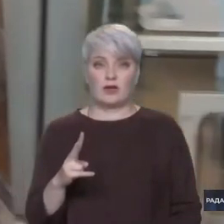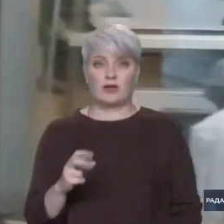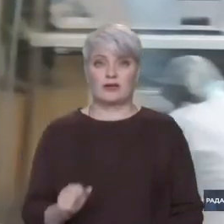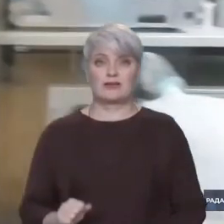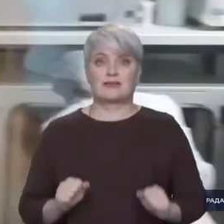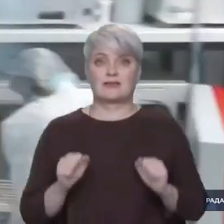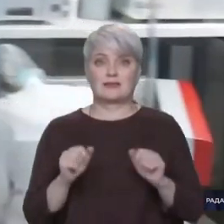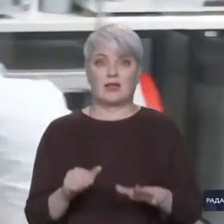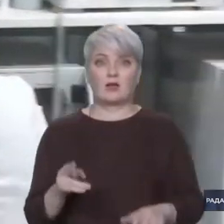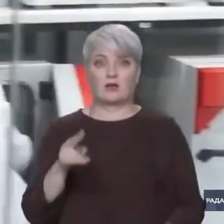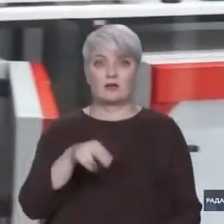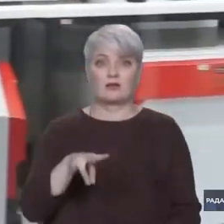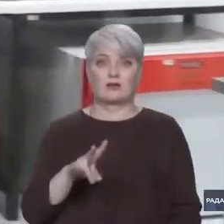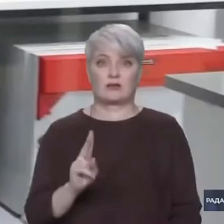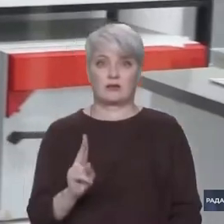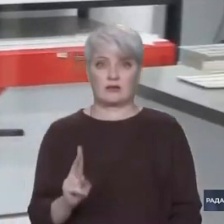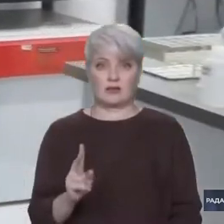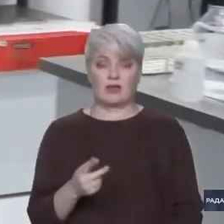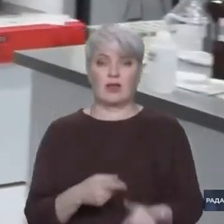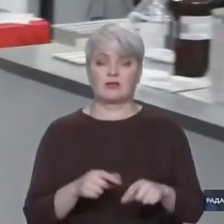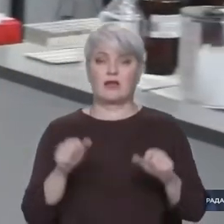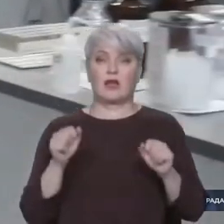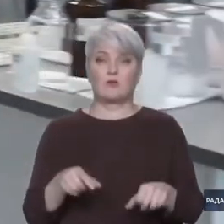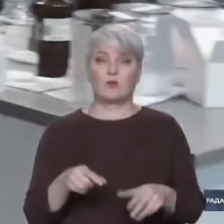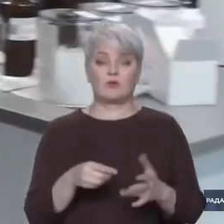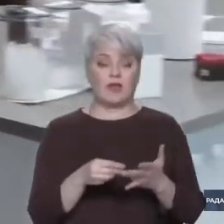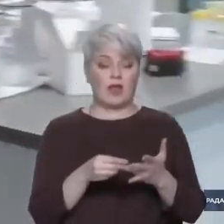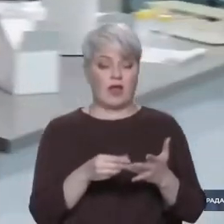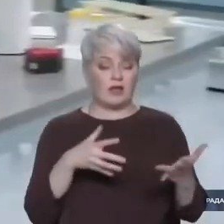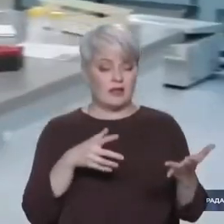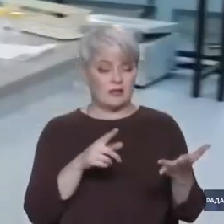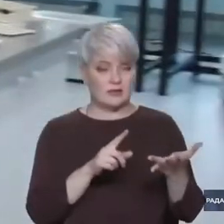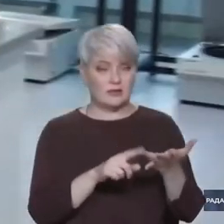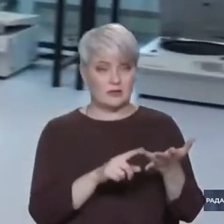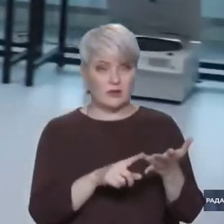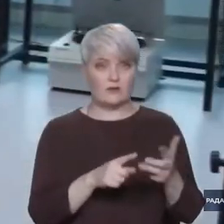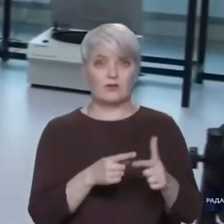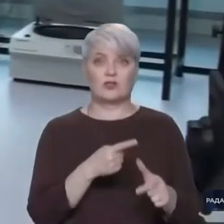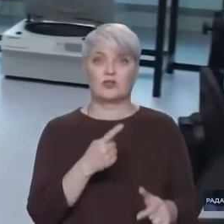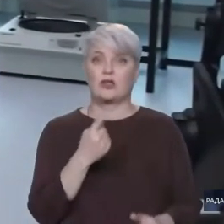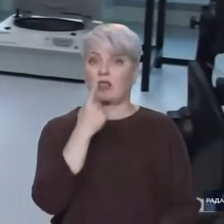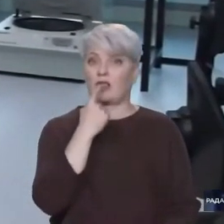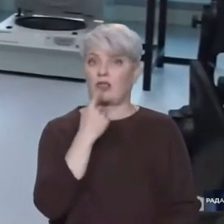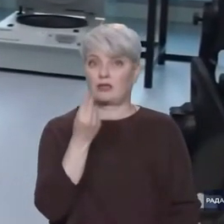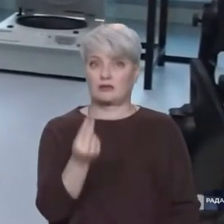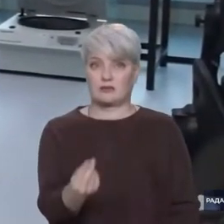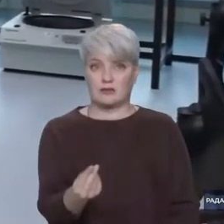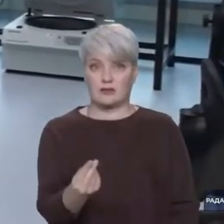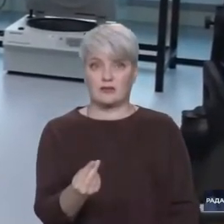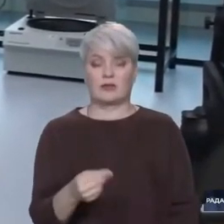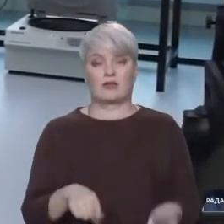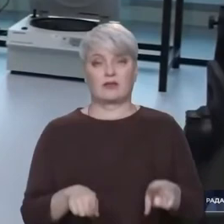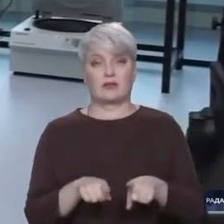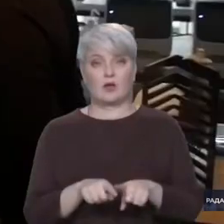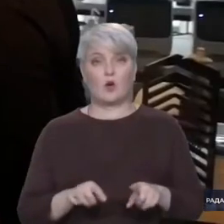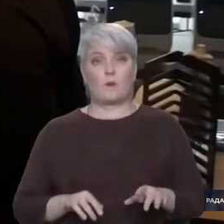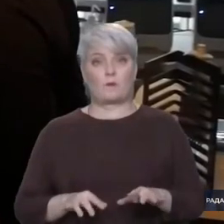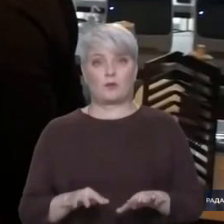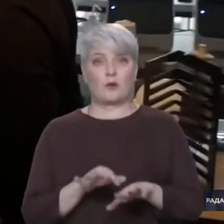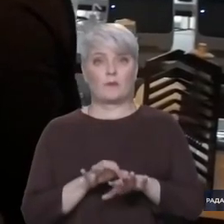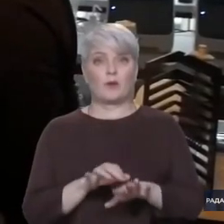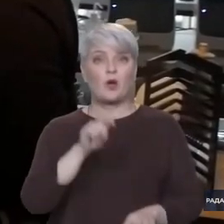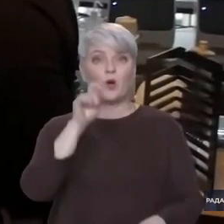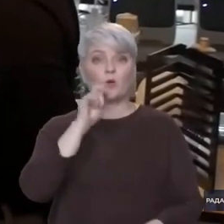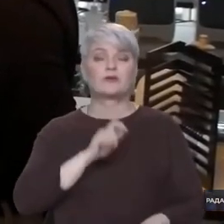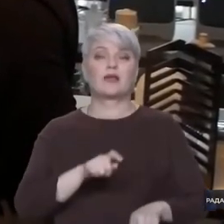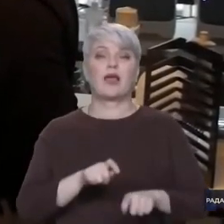здача ДНК. Це може бути аналіз крові чи зразок слини. І таку процедуру проходили сьогодні і українські експерти для того,